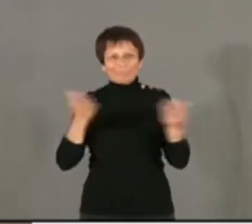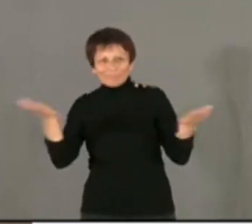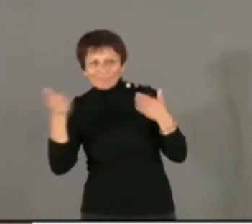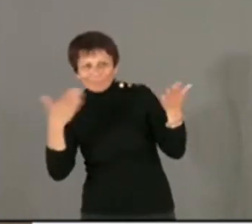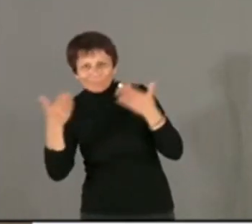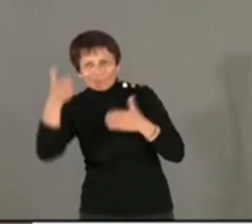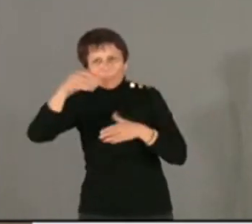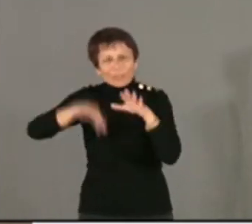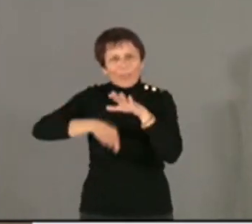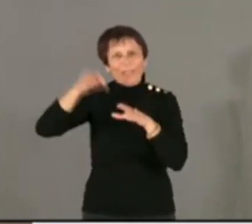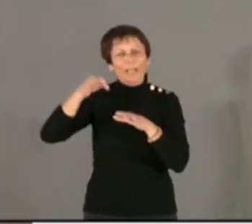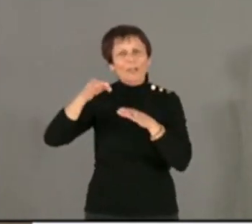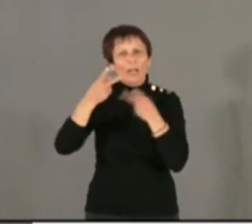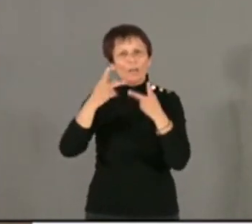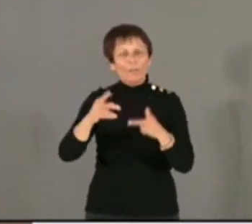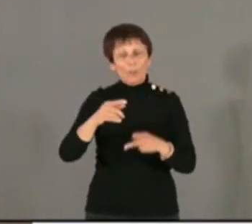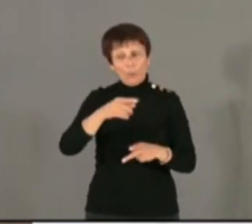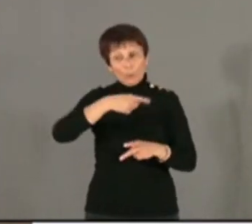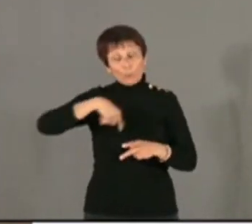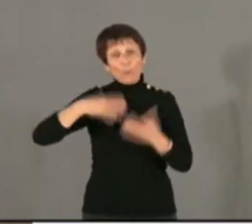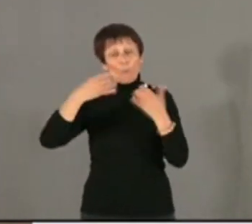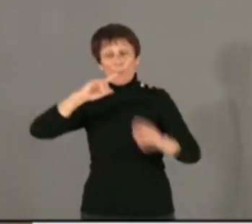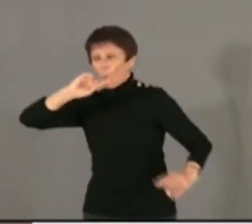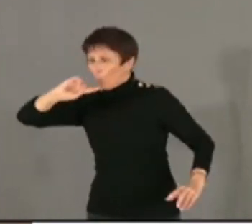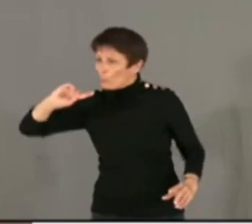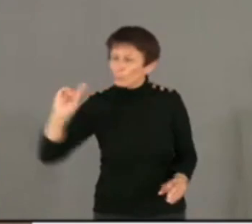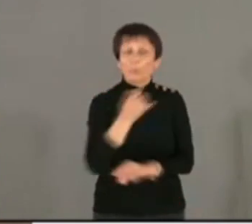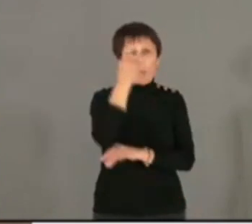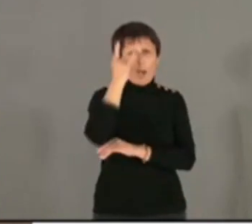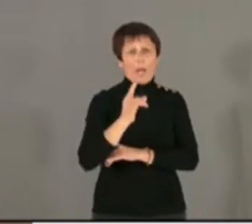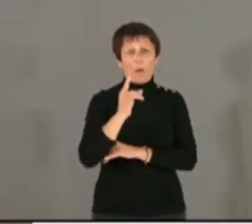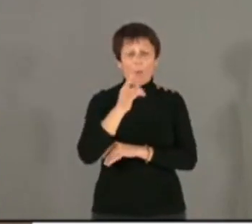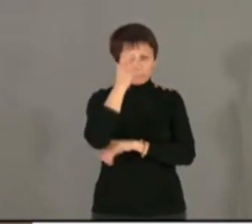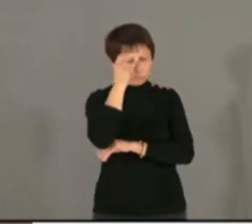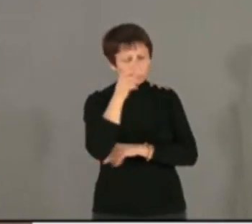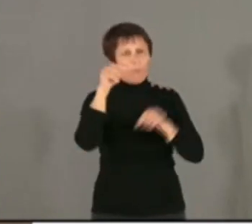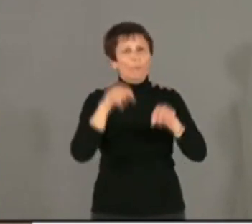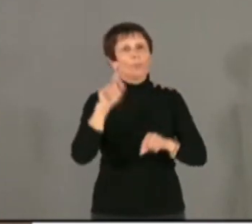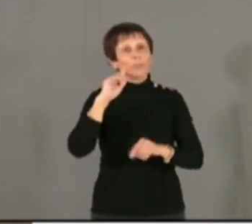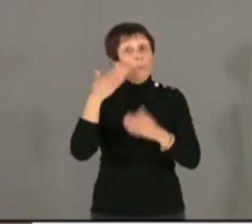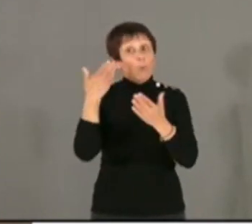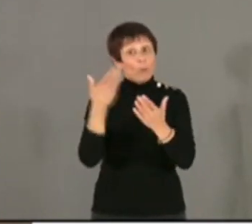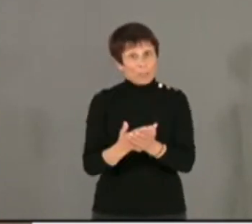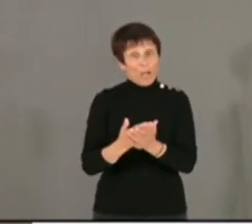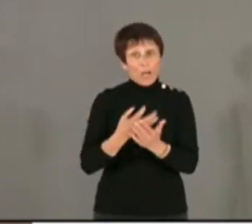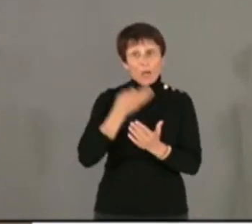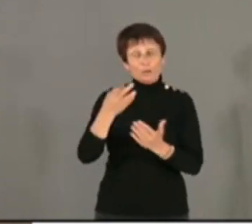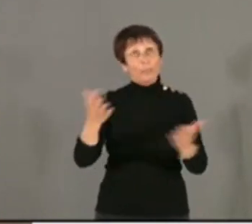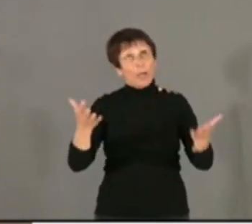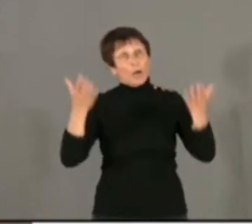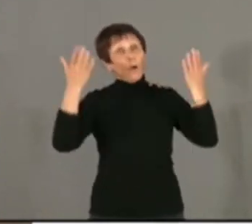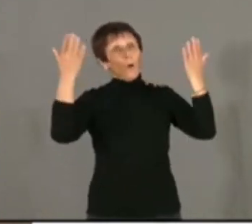de cette ville. Nous, nous souhaitons que l'ensemble des héros soient honorés. C'est pour cela que je dis aussi gloire,